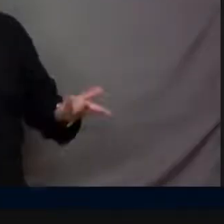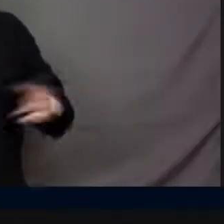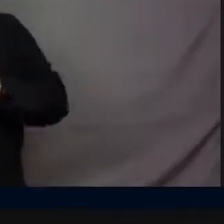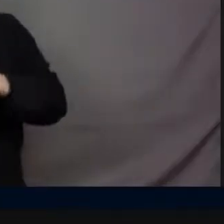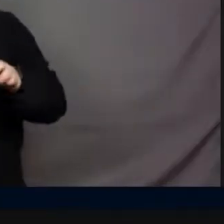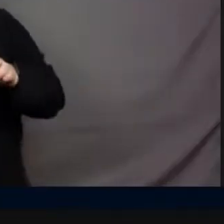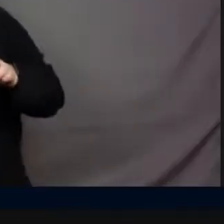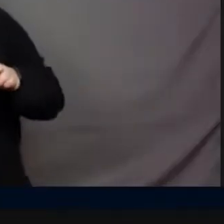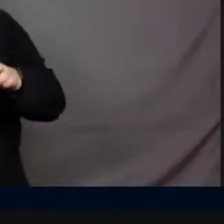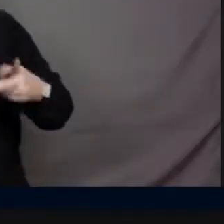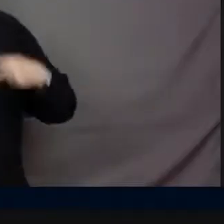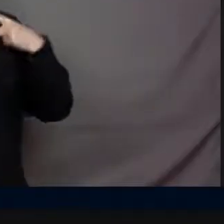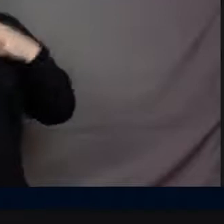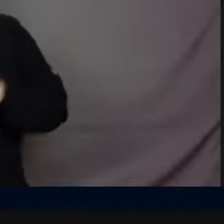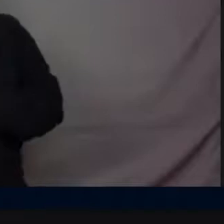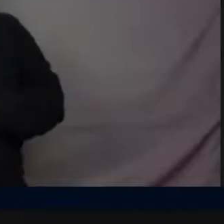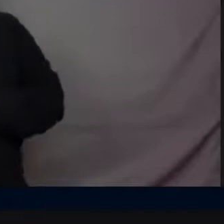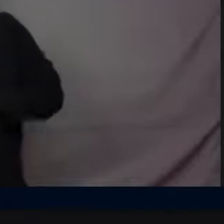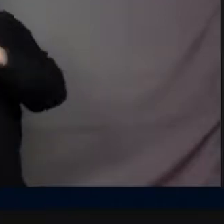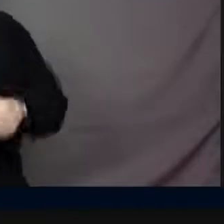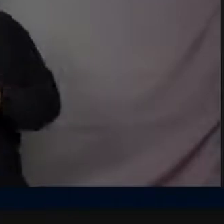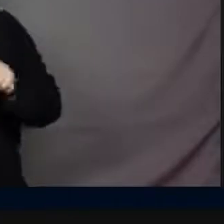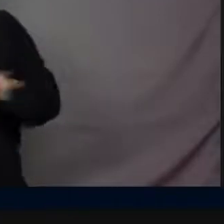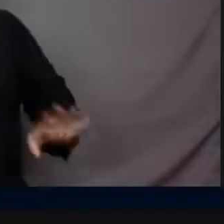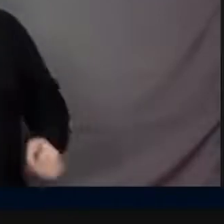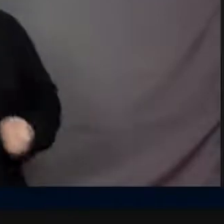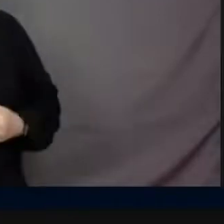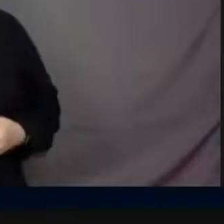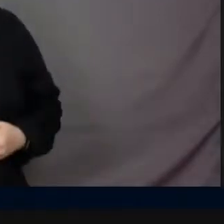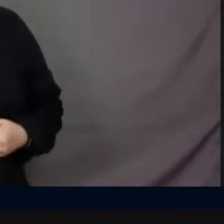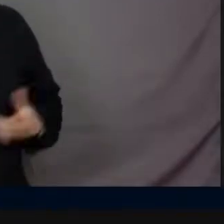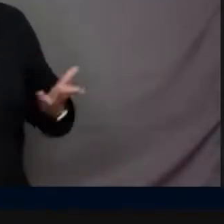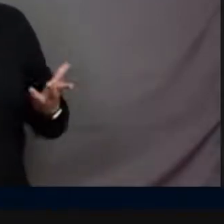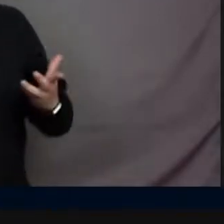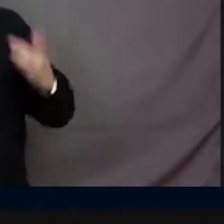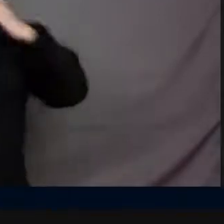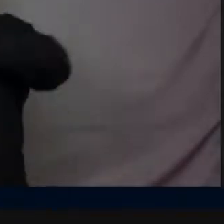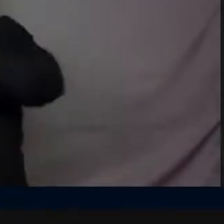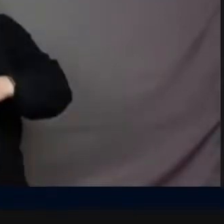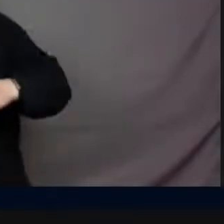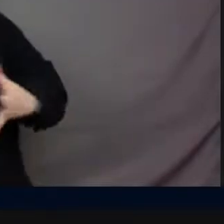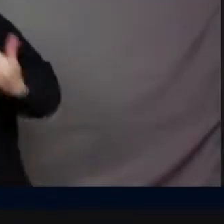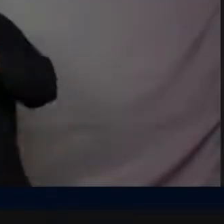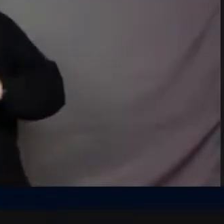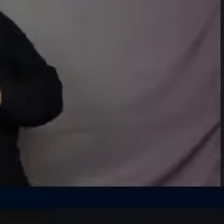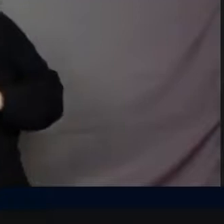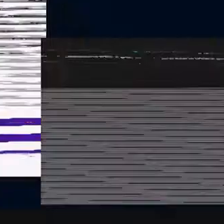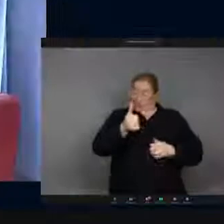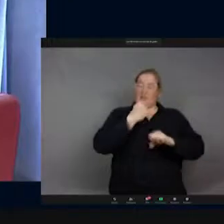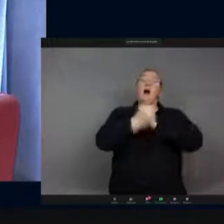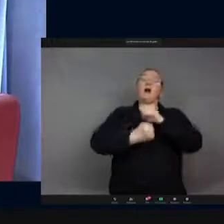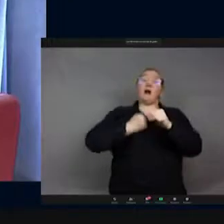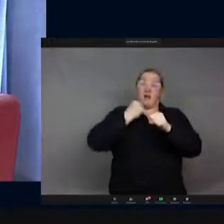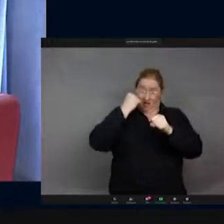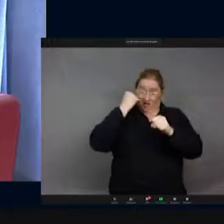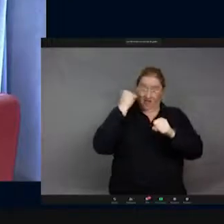Et ce qui surprend encore plus quand on ne connaît pas les insectes, c'est qu'il vit on va dire 51 ans. 51 ans